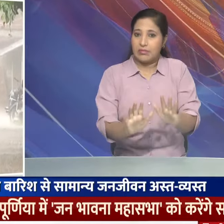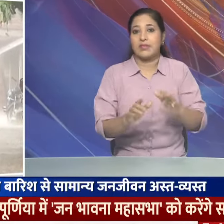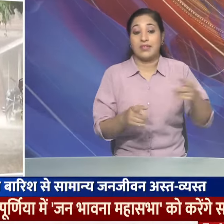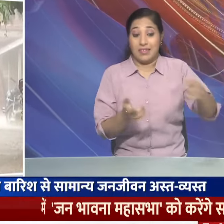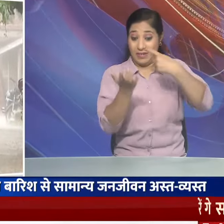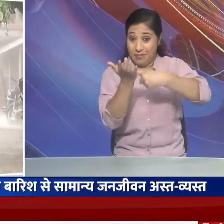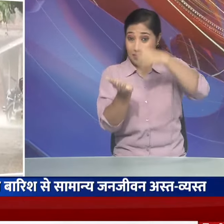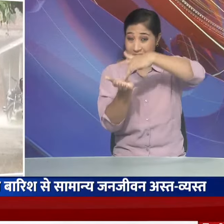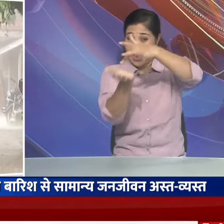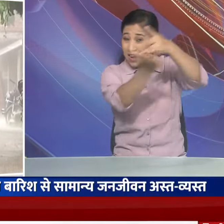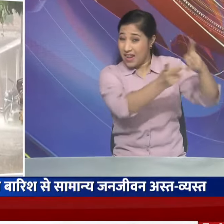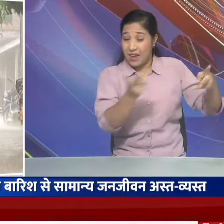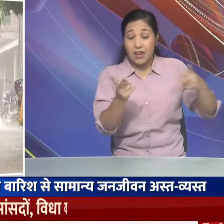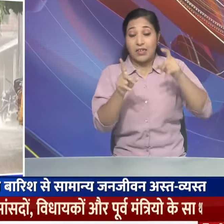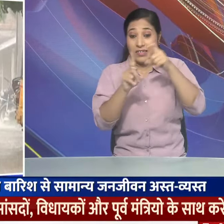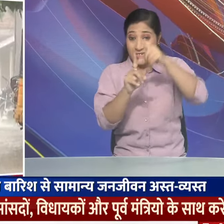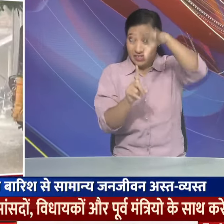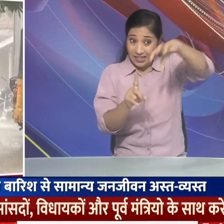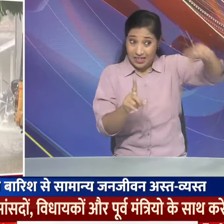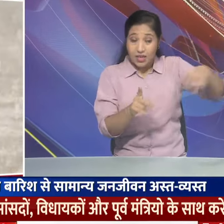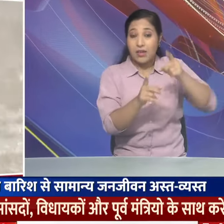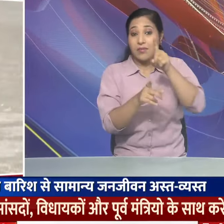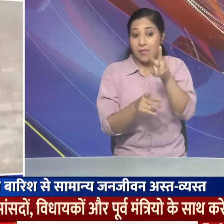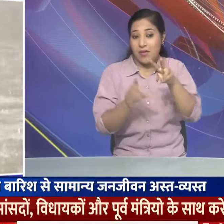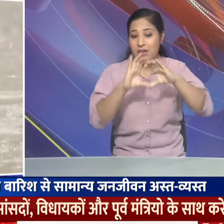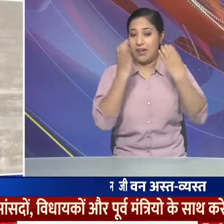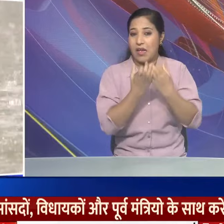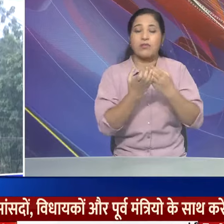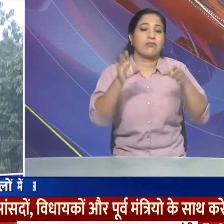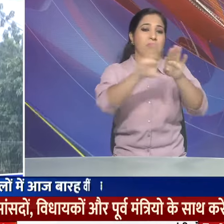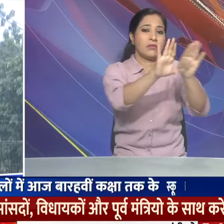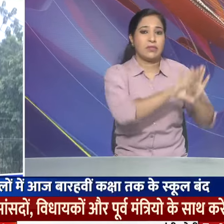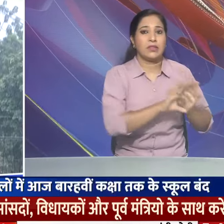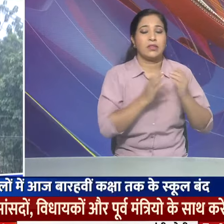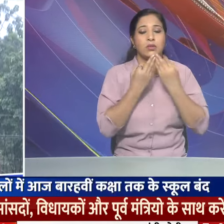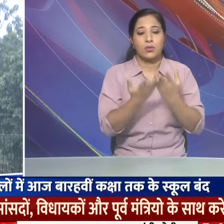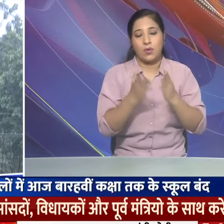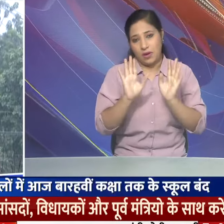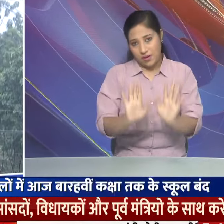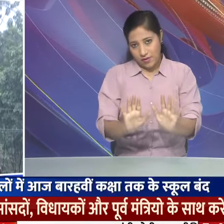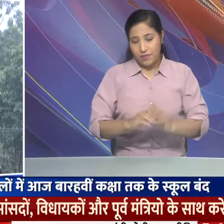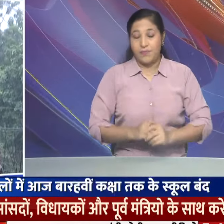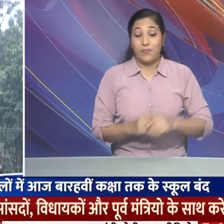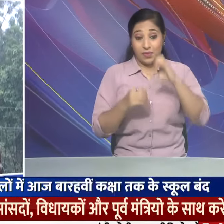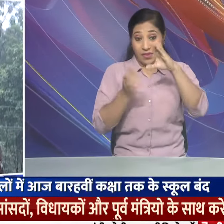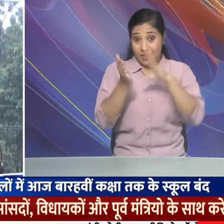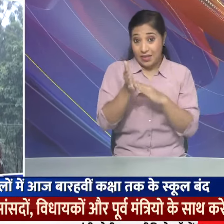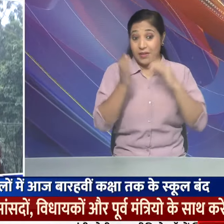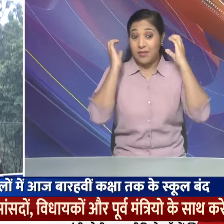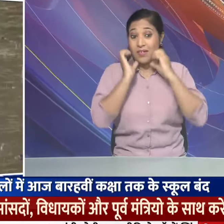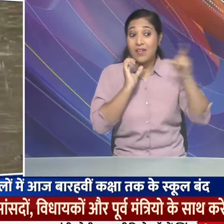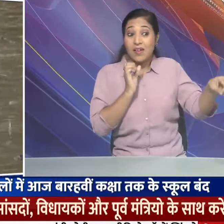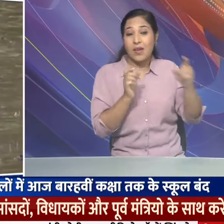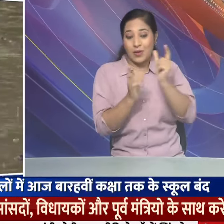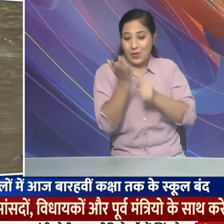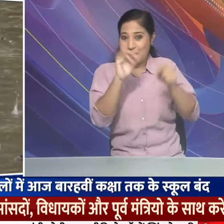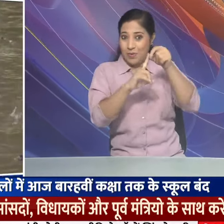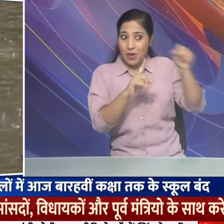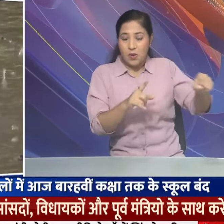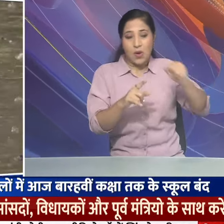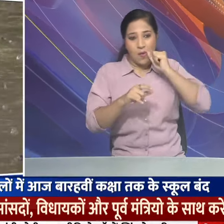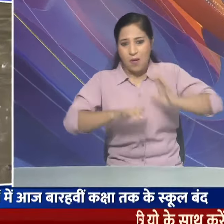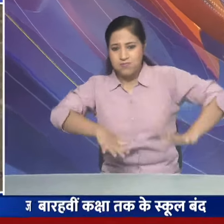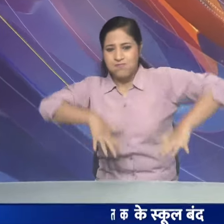राज्जी के अनेएक जिलों में आज बार्वी कक्षा तक स्कूल बंद है। मुख्यमंत्री योगी आदित्यनाथ बाढ़